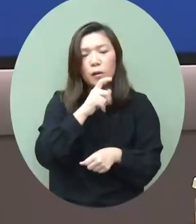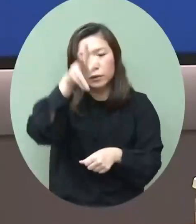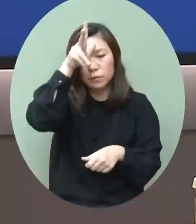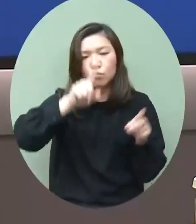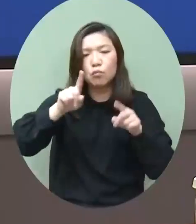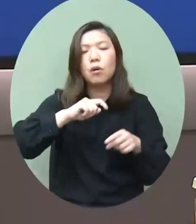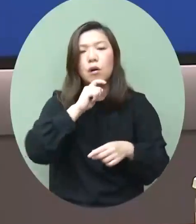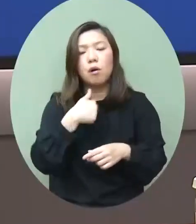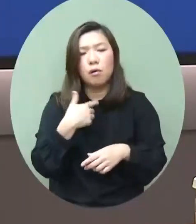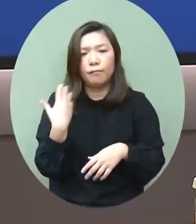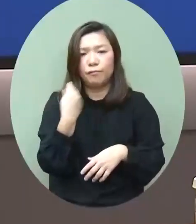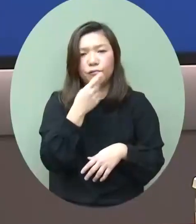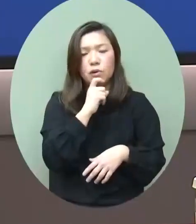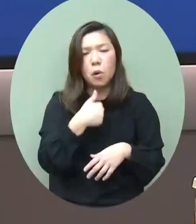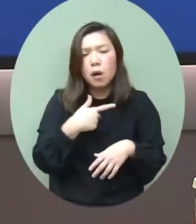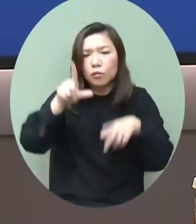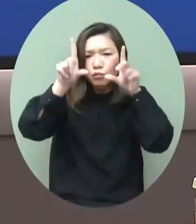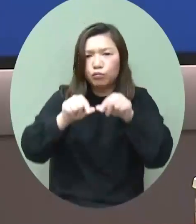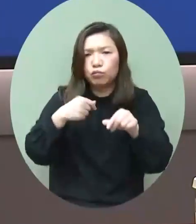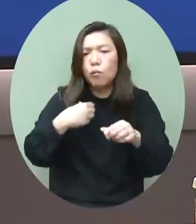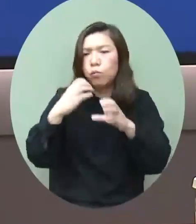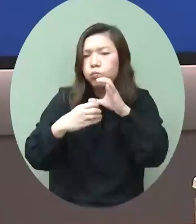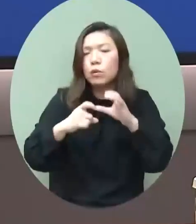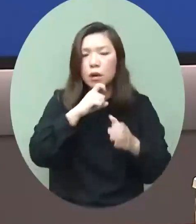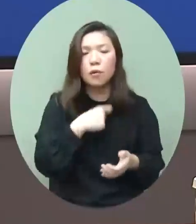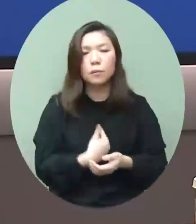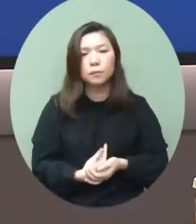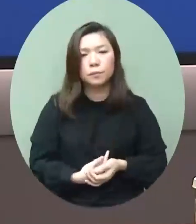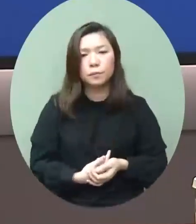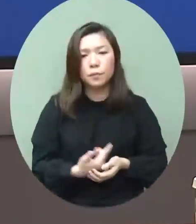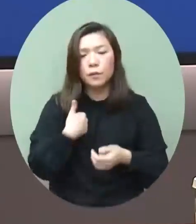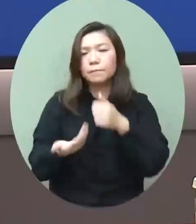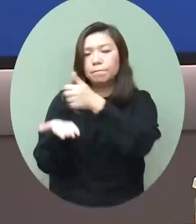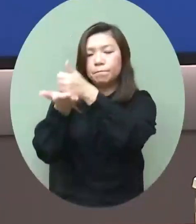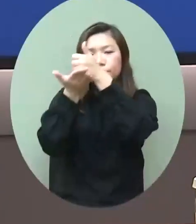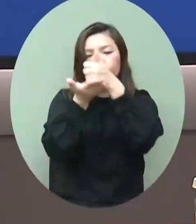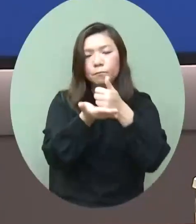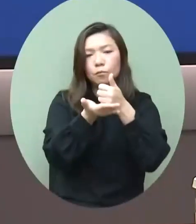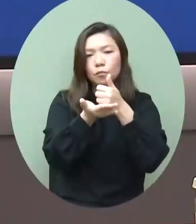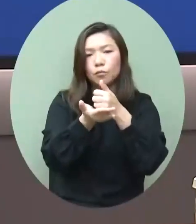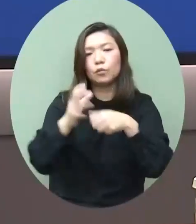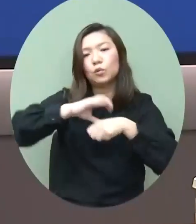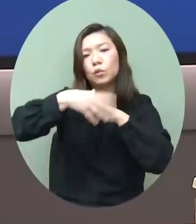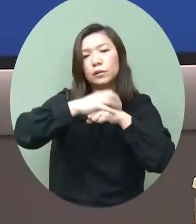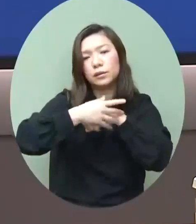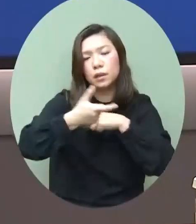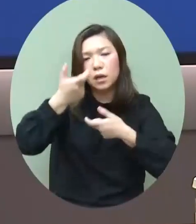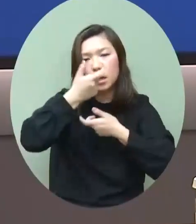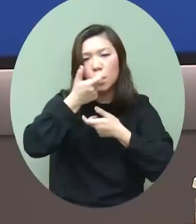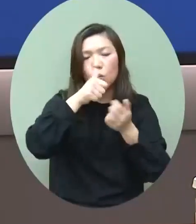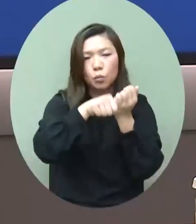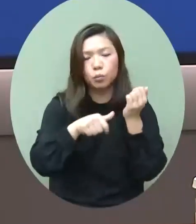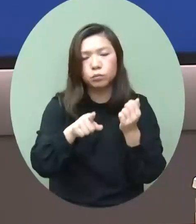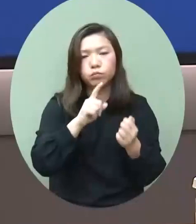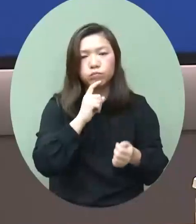商務委員會都有很緊密的聯繫昨天我邀請了國際商務委員會的成員就是說